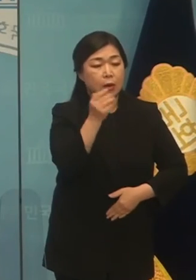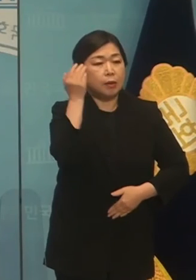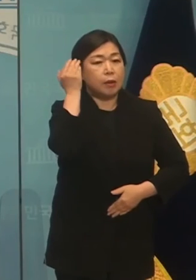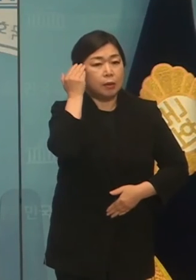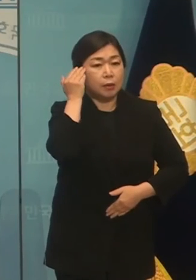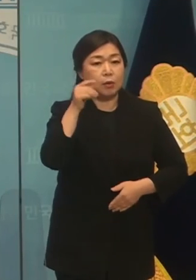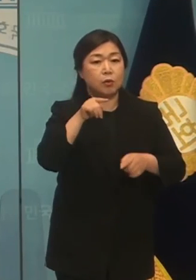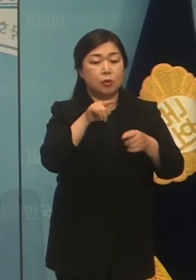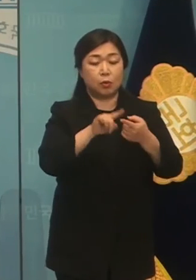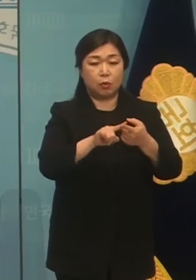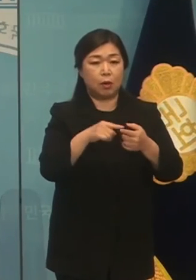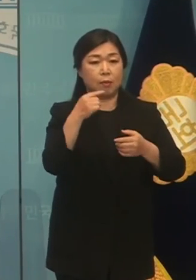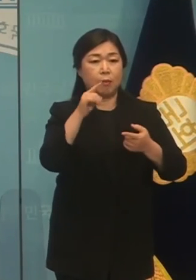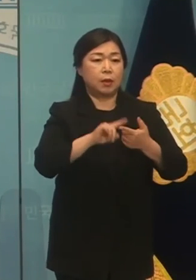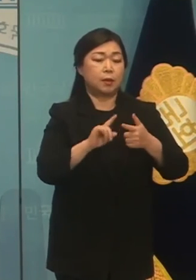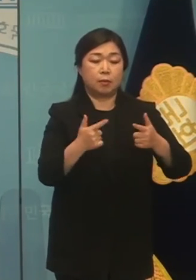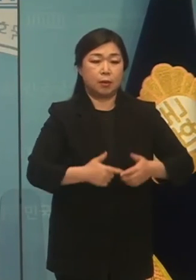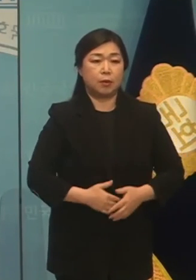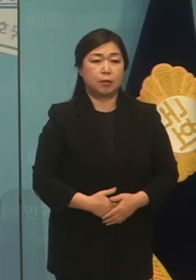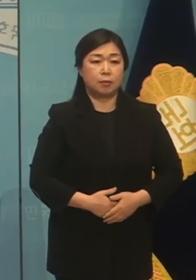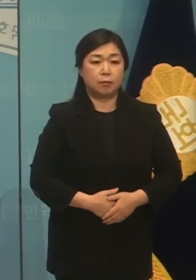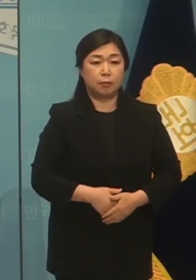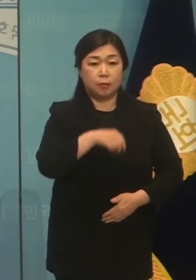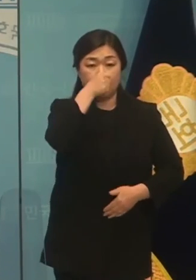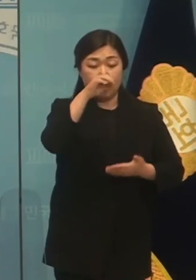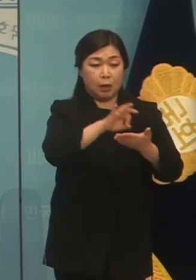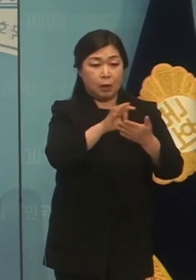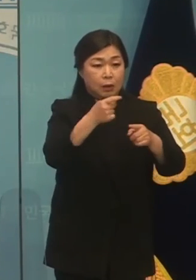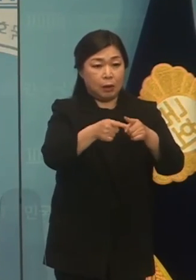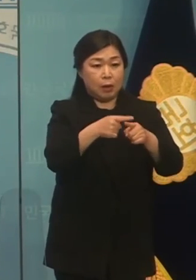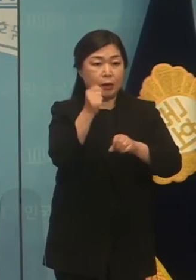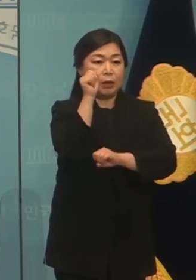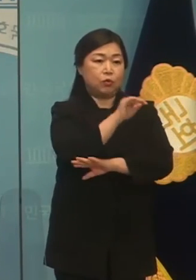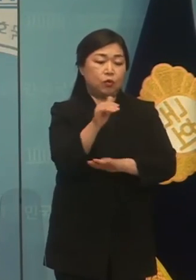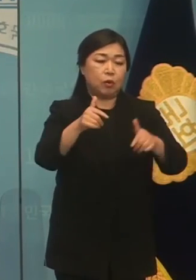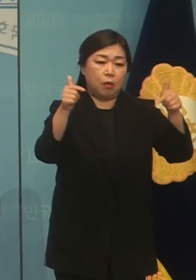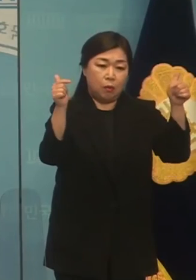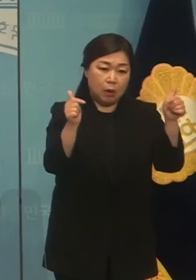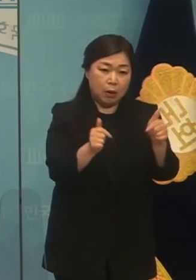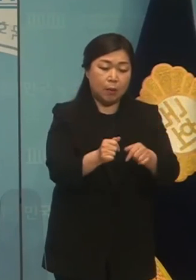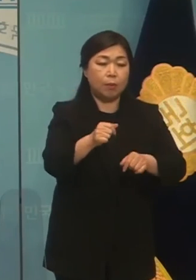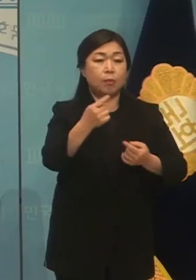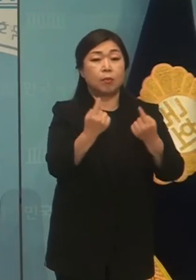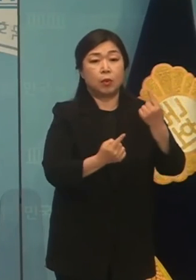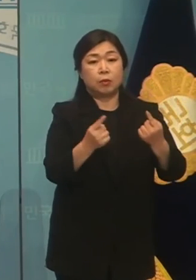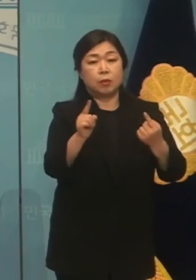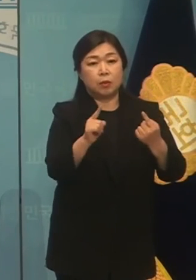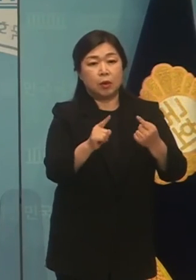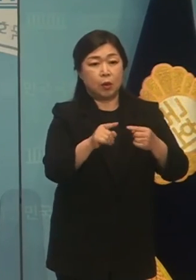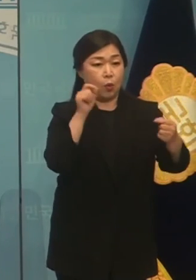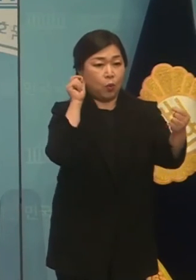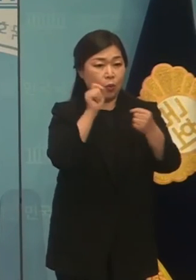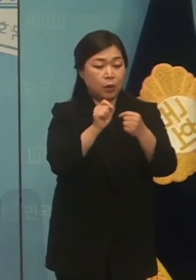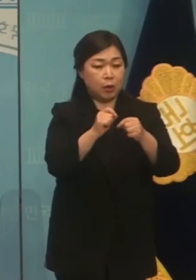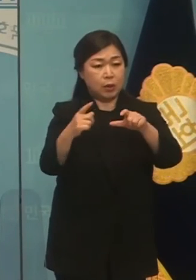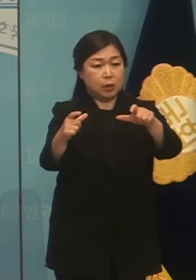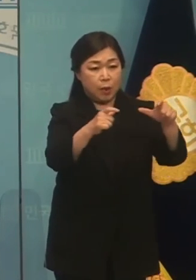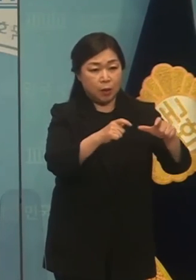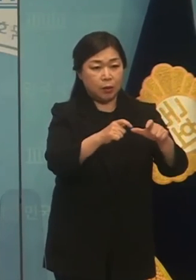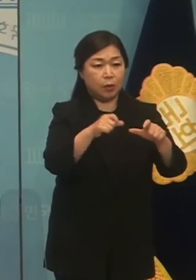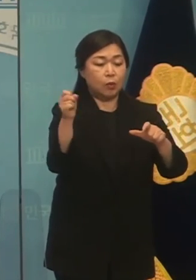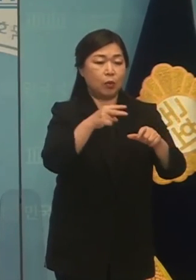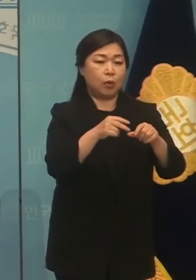설득력이 없습니다. 예탁위준 완우주장은 다가오는 대성과 정성화를 앞두고 폭언